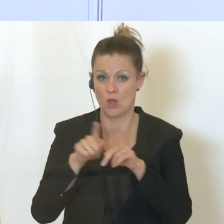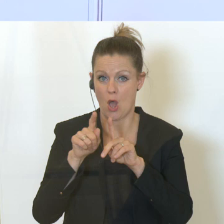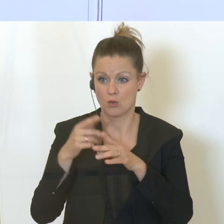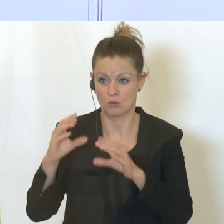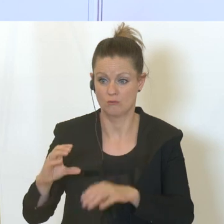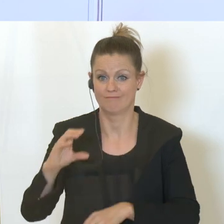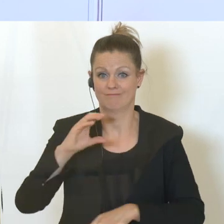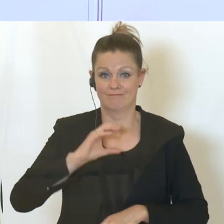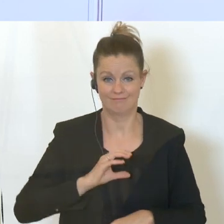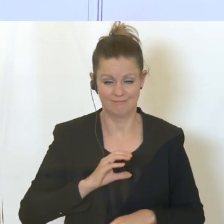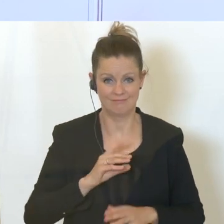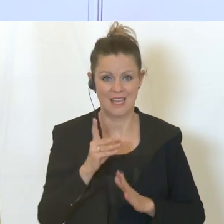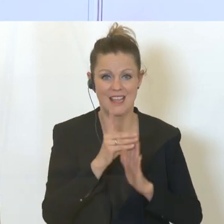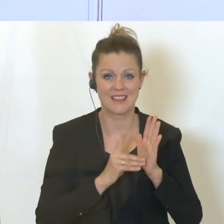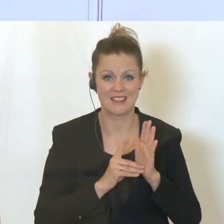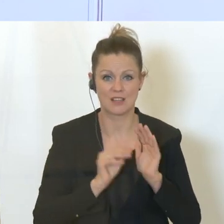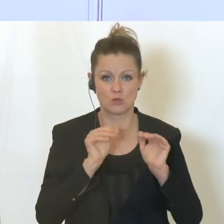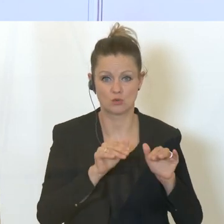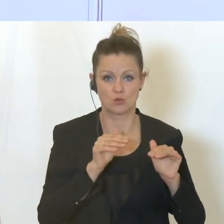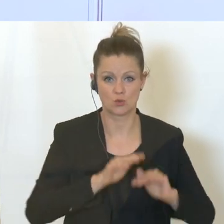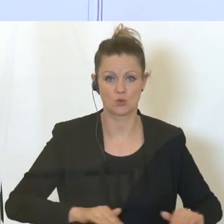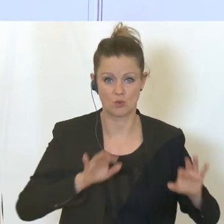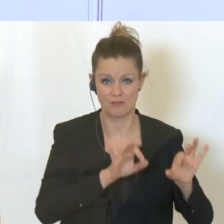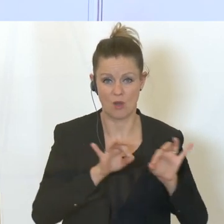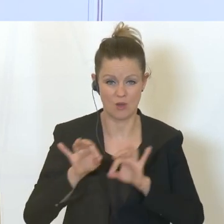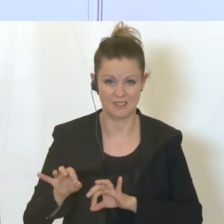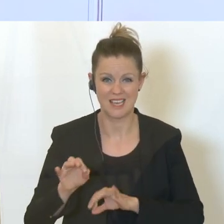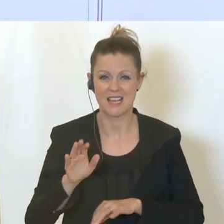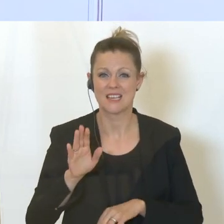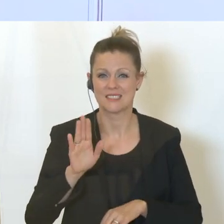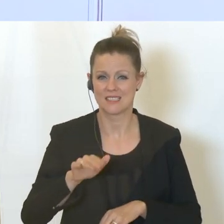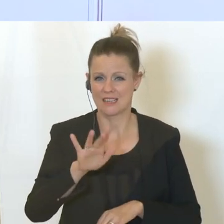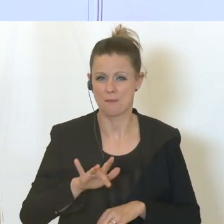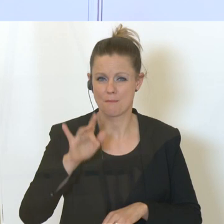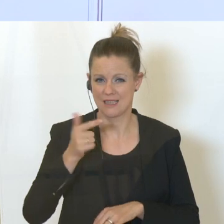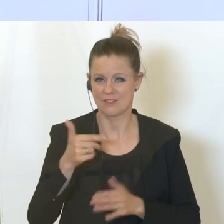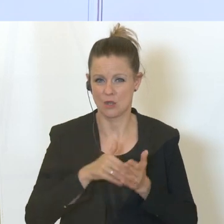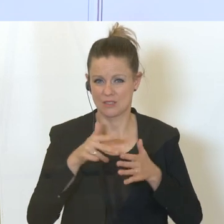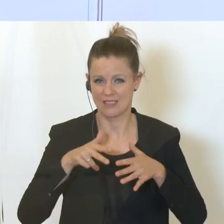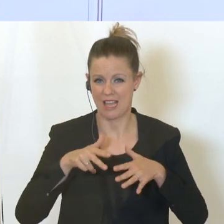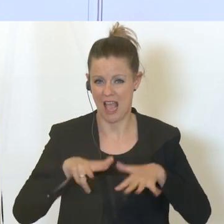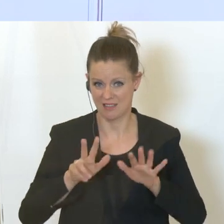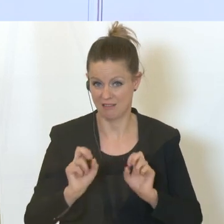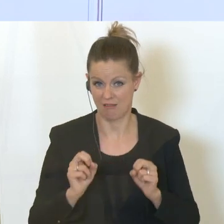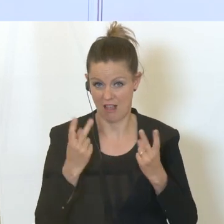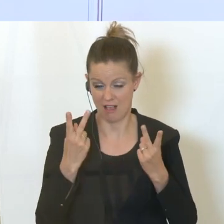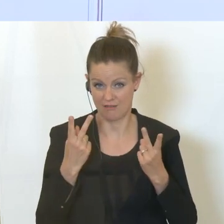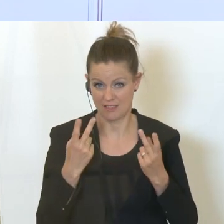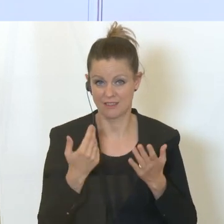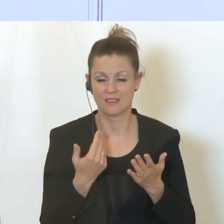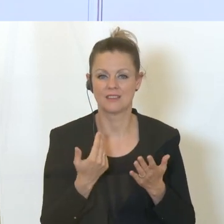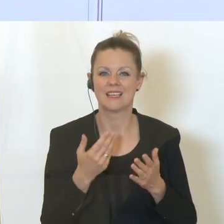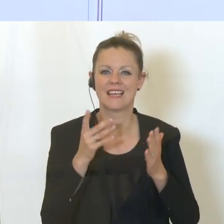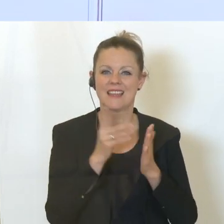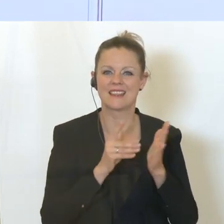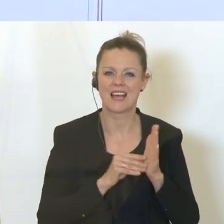übergeben. Die Datenschutz-Grundverordnung ist seit Mai 2018 in Kraft. Also Datenschutzbehörde